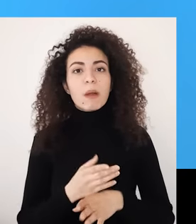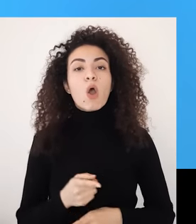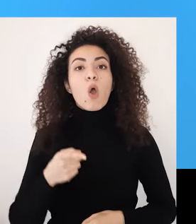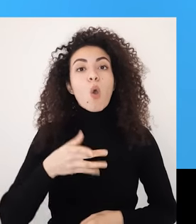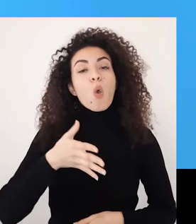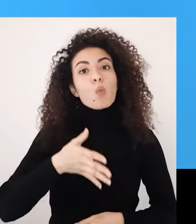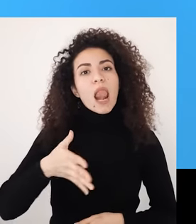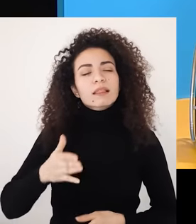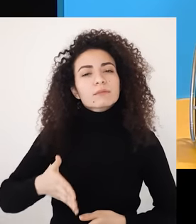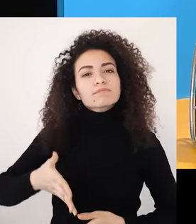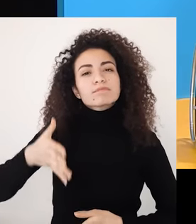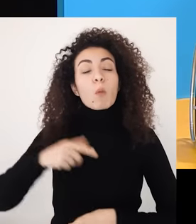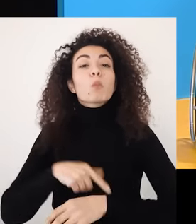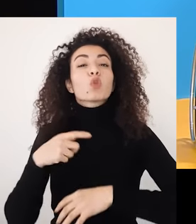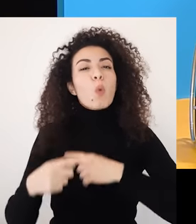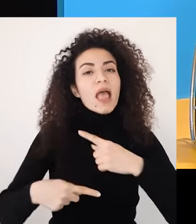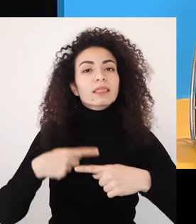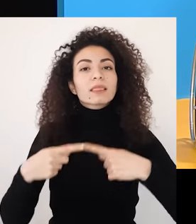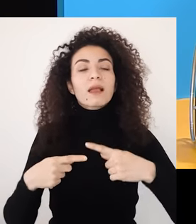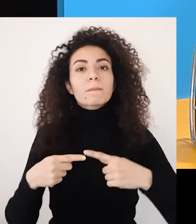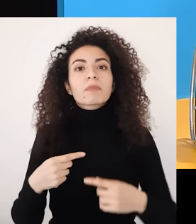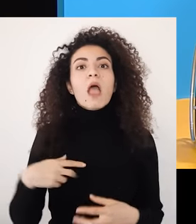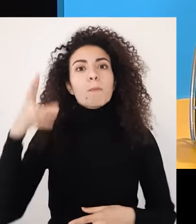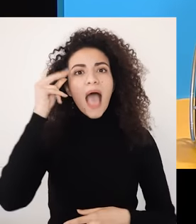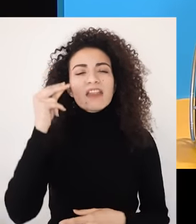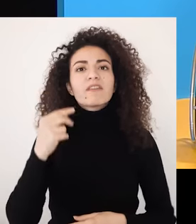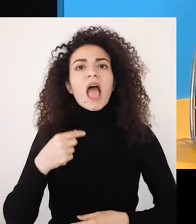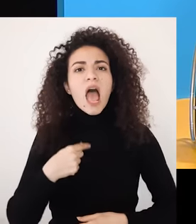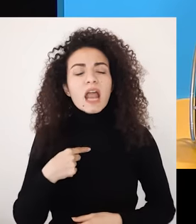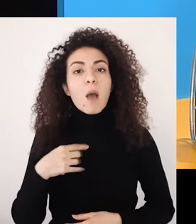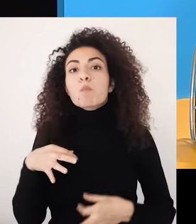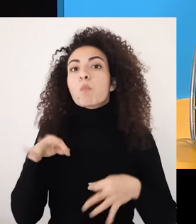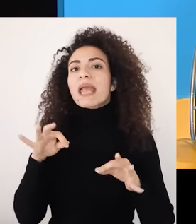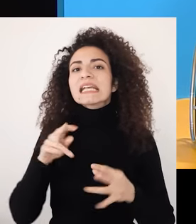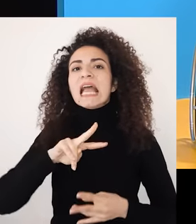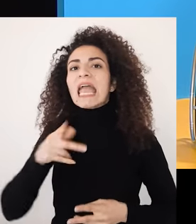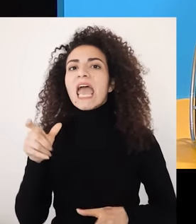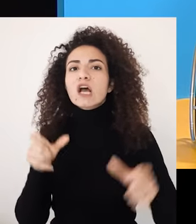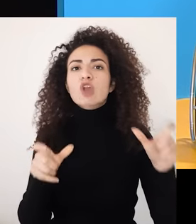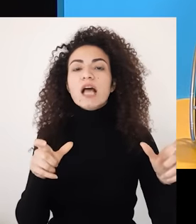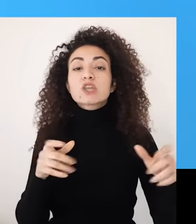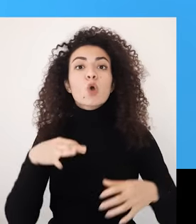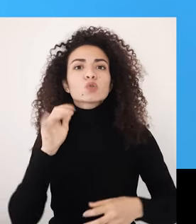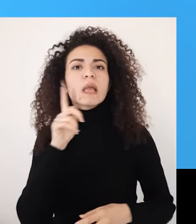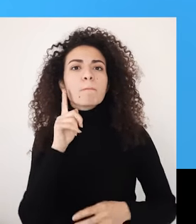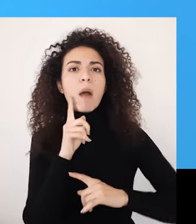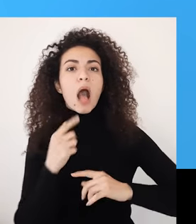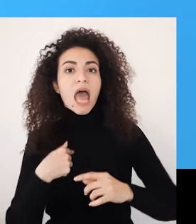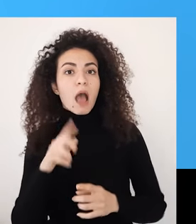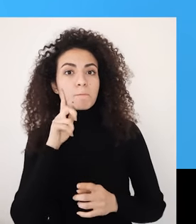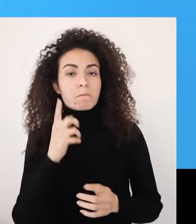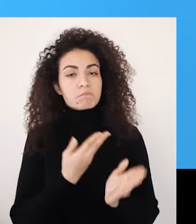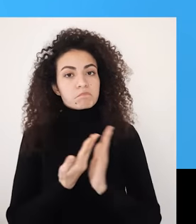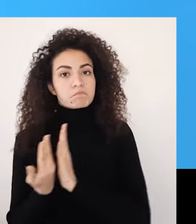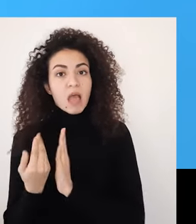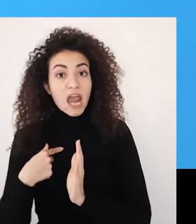لوقت ليوعى بوجوده كشخص مستقل مميز مختلف عن أهله خاصة عن أمه اللي هي